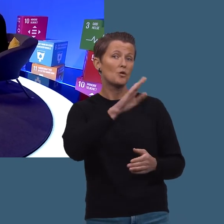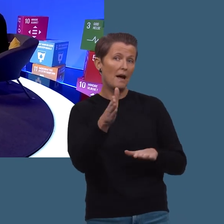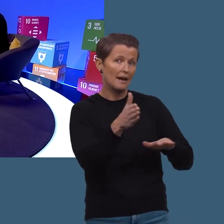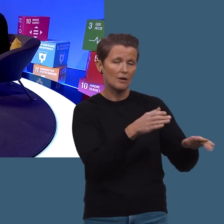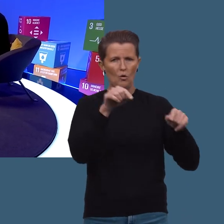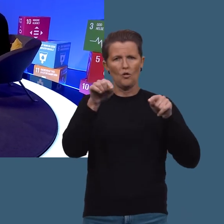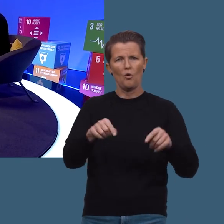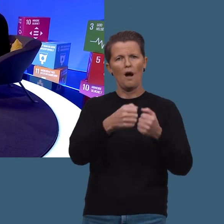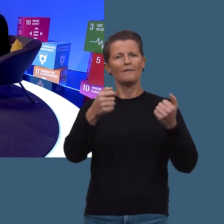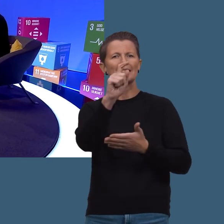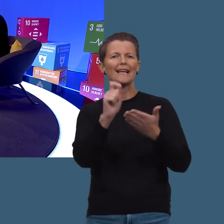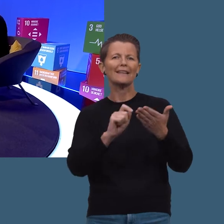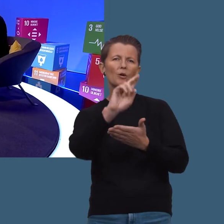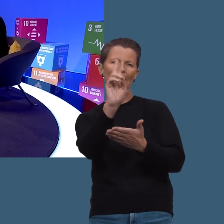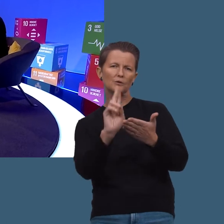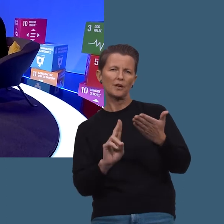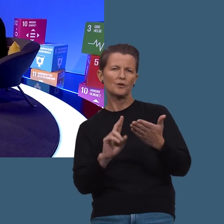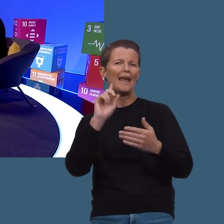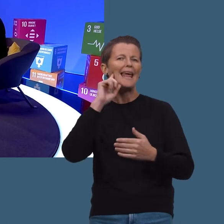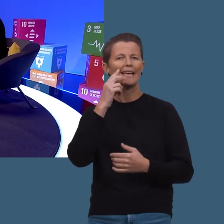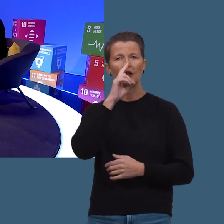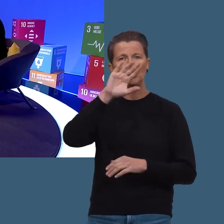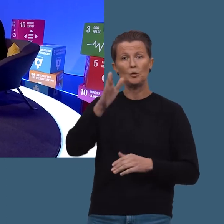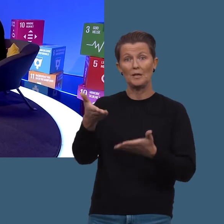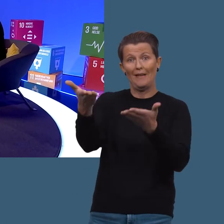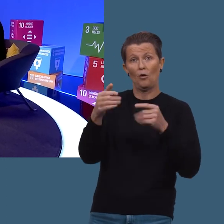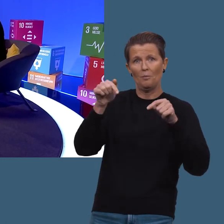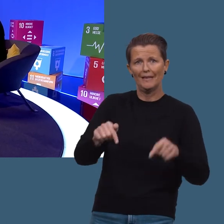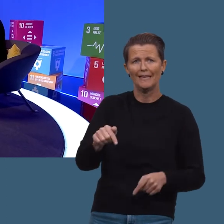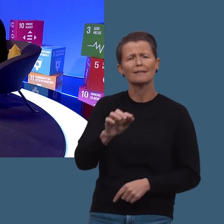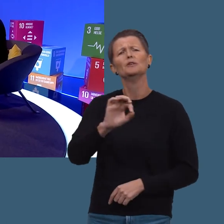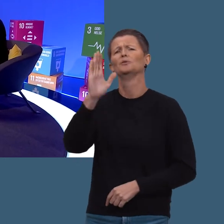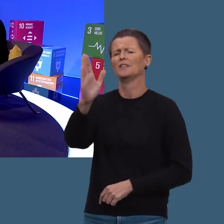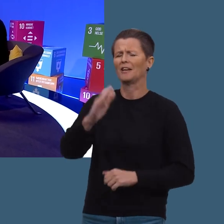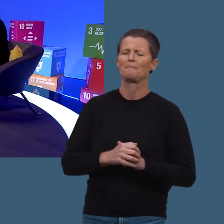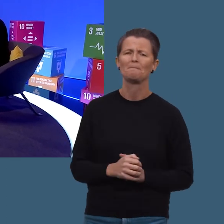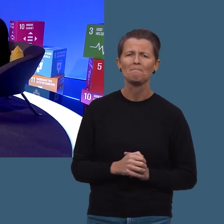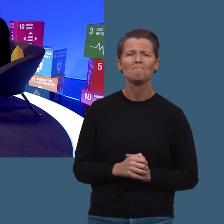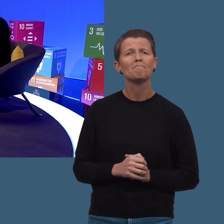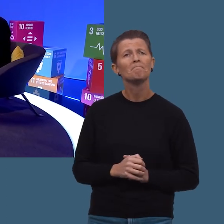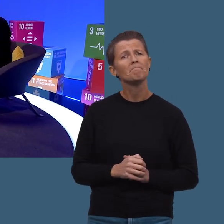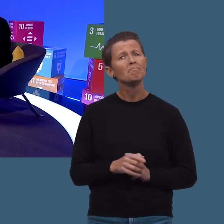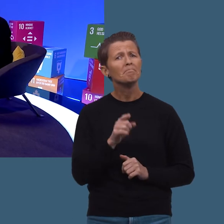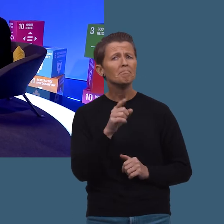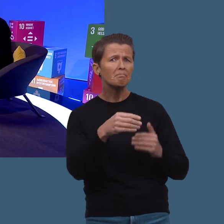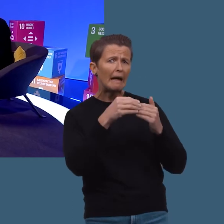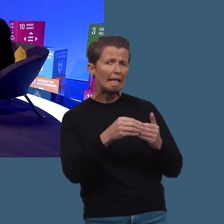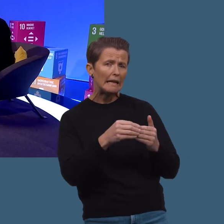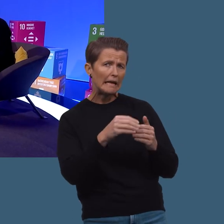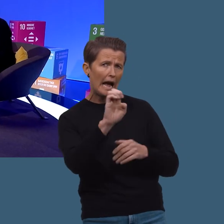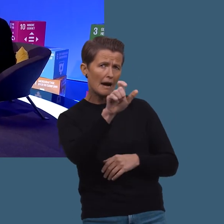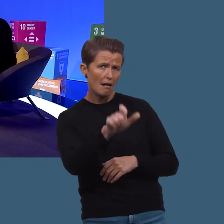avistegner og illustratør Egil Nyhus. Velkommen hit. Tusen takk. Du, er du enig med